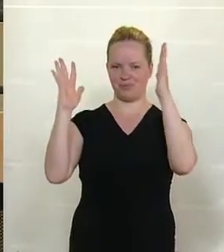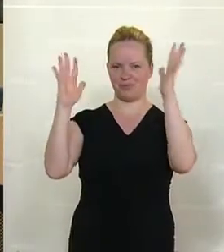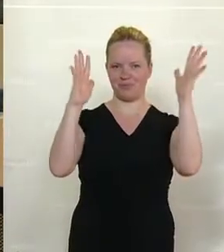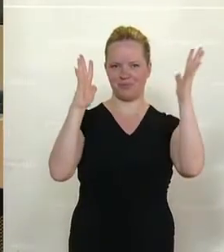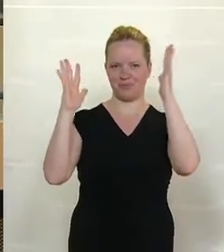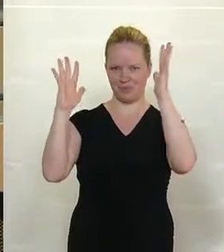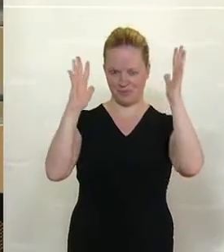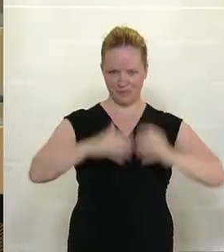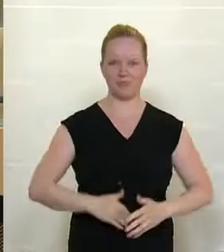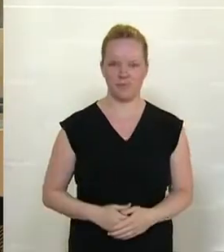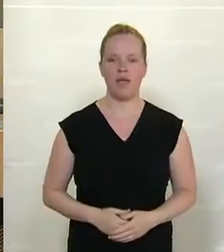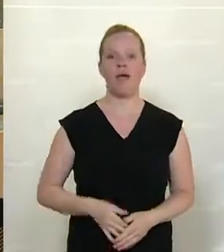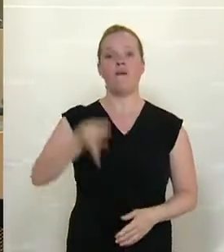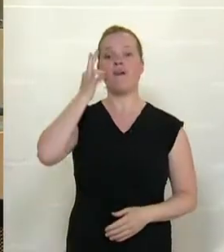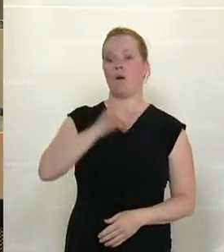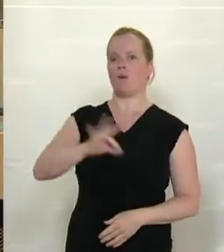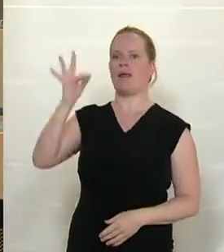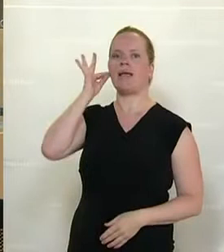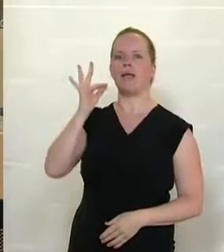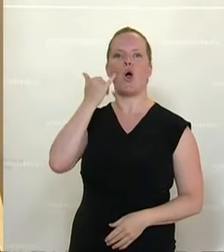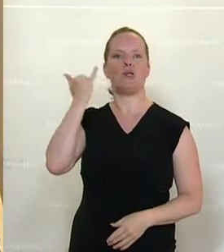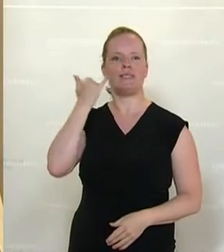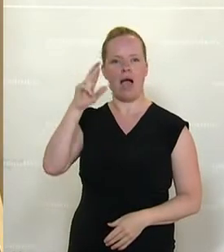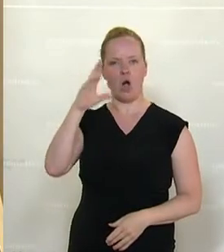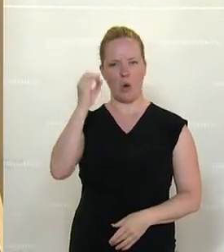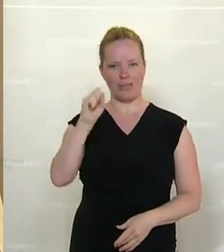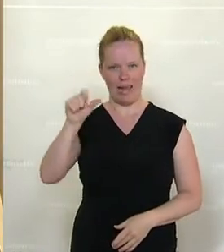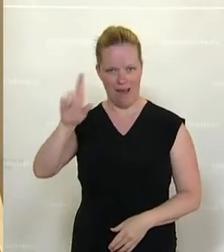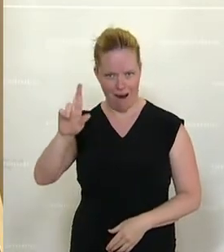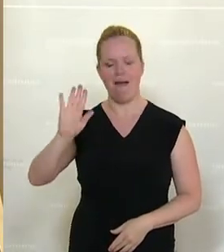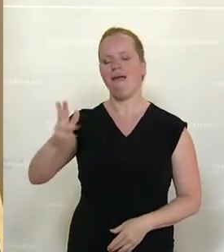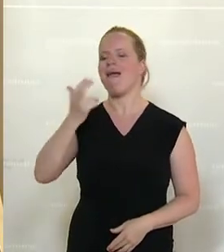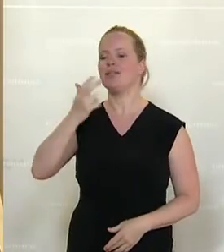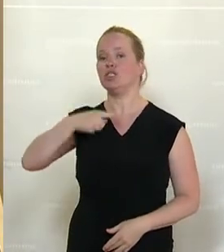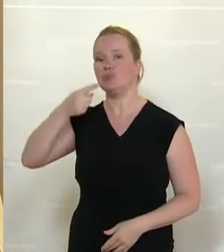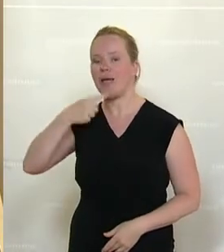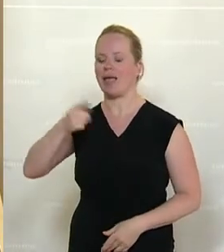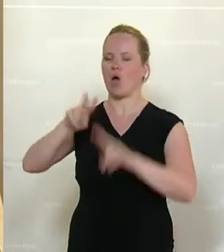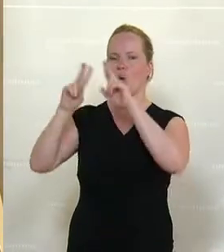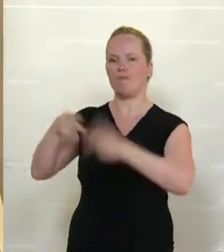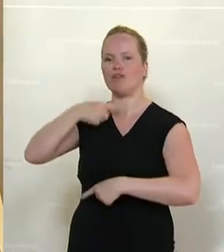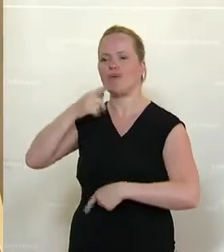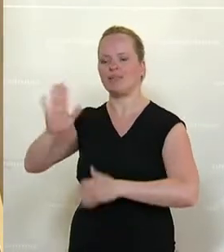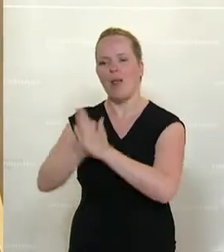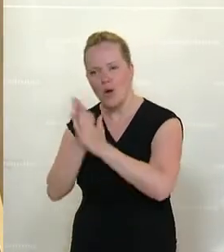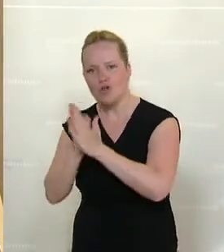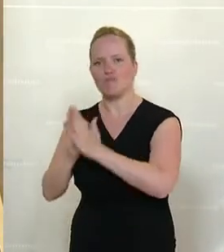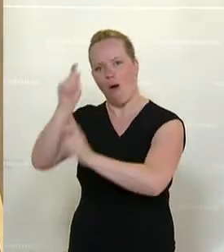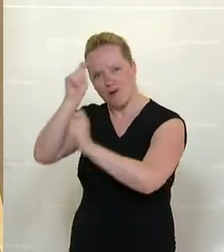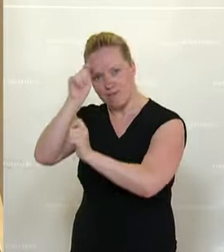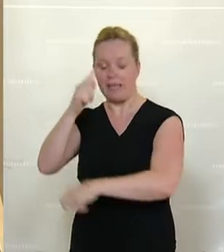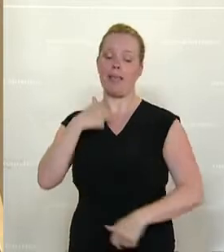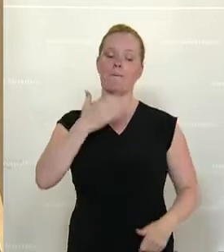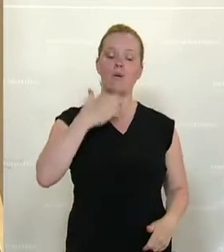Die Frau Kollegin Rössler hat das Engagement ihres Energiesprechers und Umweltsprechers erwähnt. Ich möchte auch